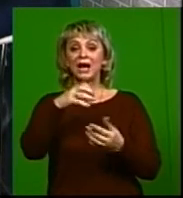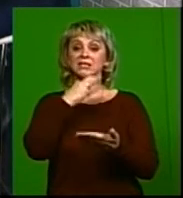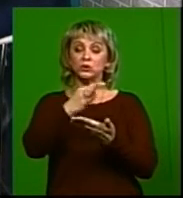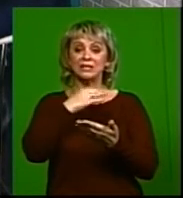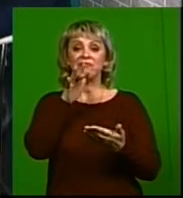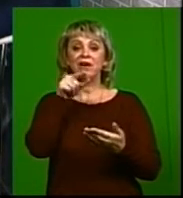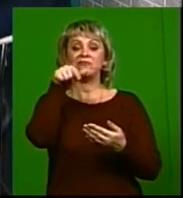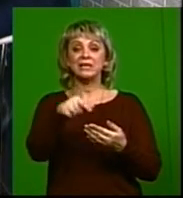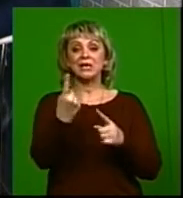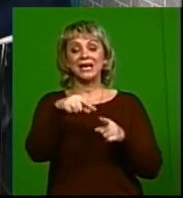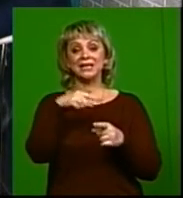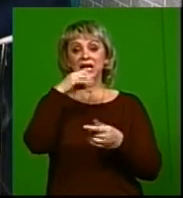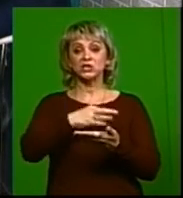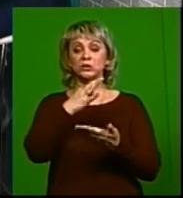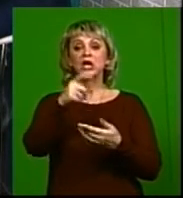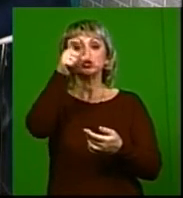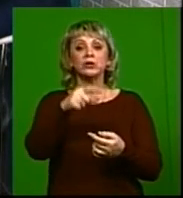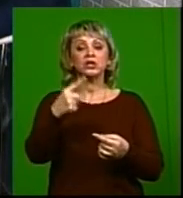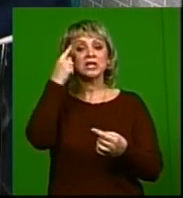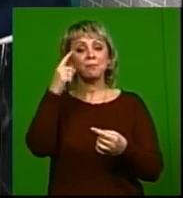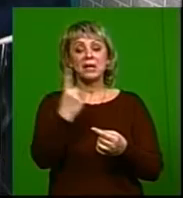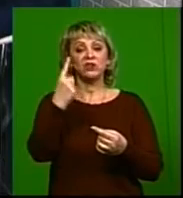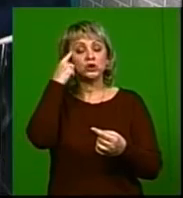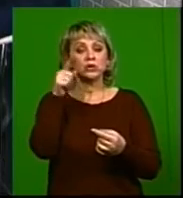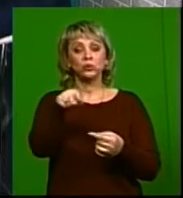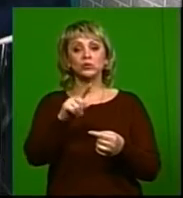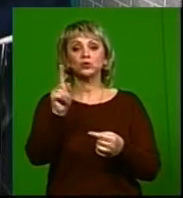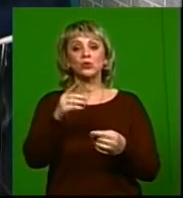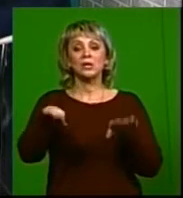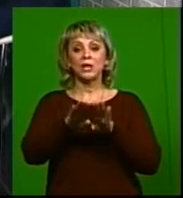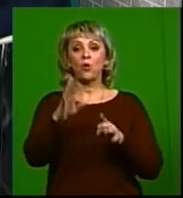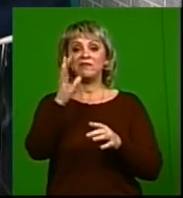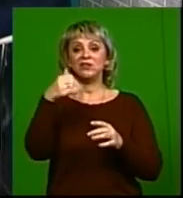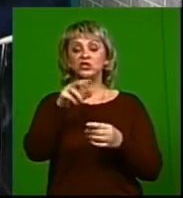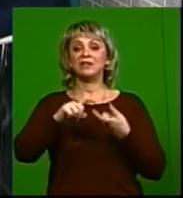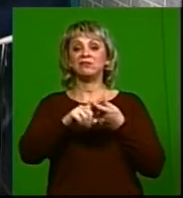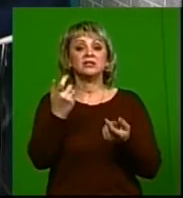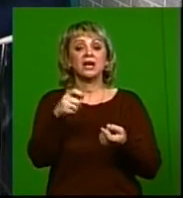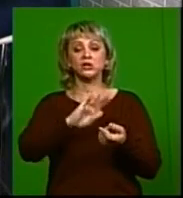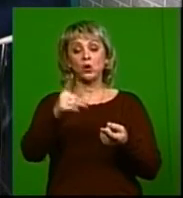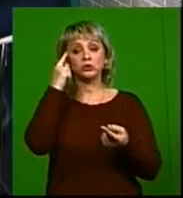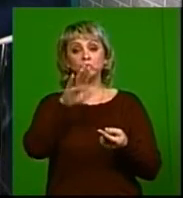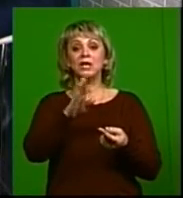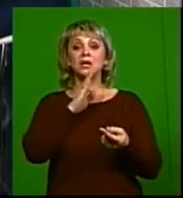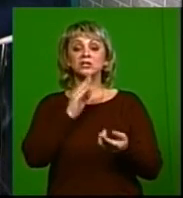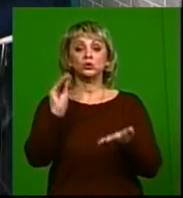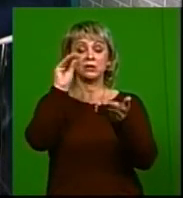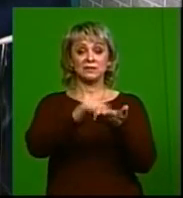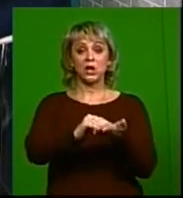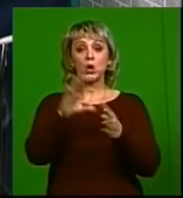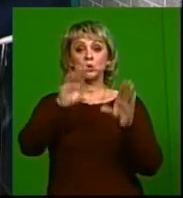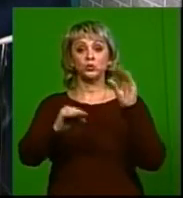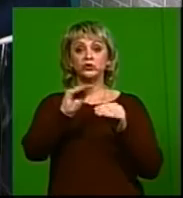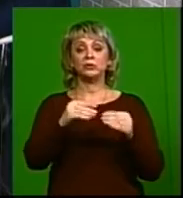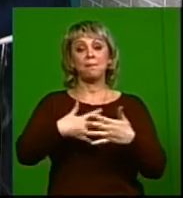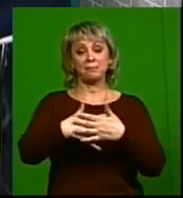Иногда во время этой консультации человек впервые вообще задумывается о том, что для него такое ВИЧ-инфекция. Ну, никогда он не думал. Вот девушка, да, стала на учёт по